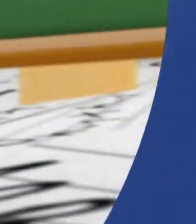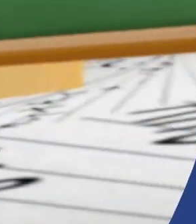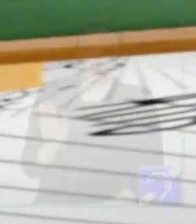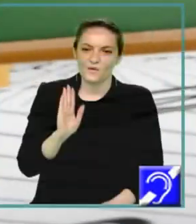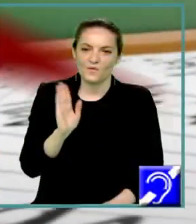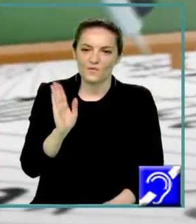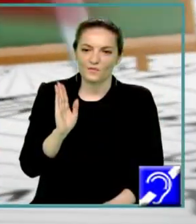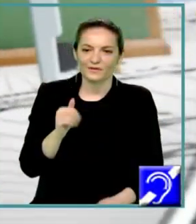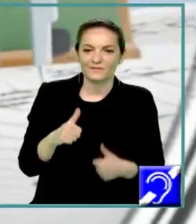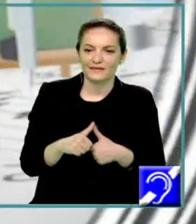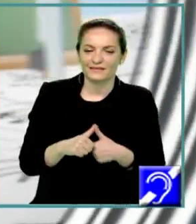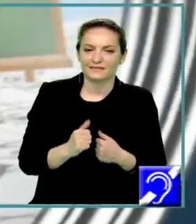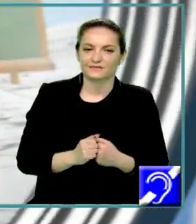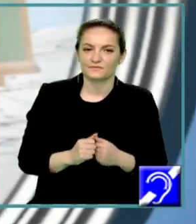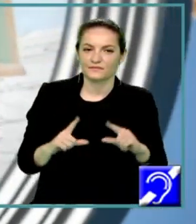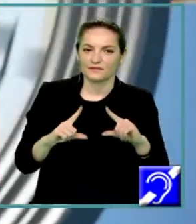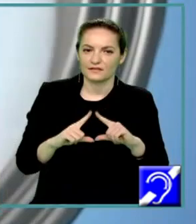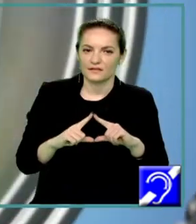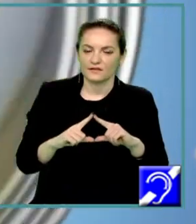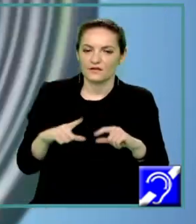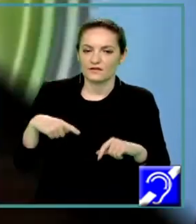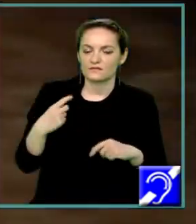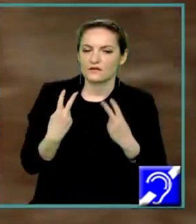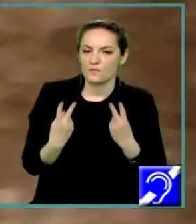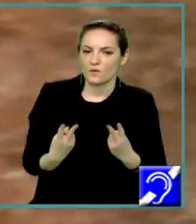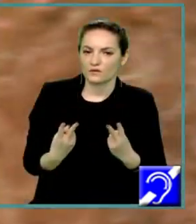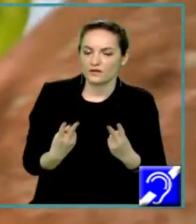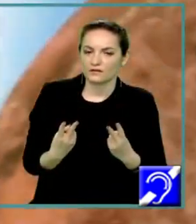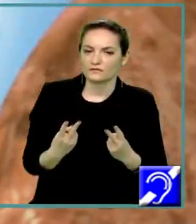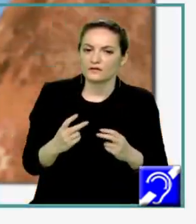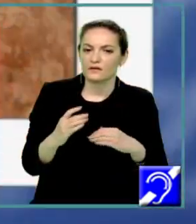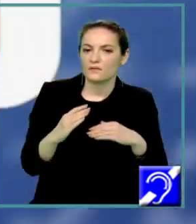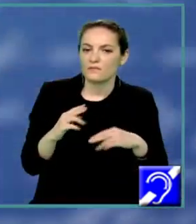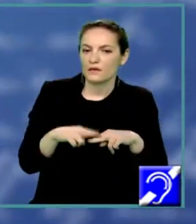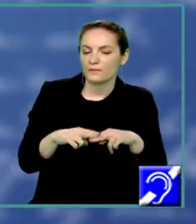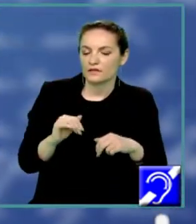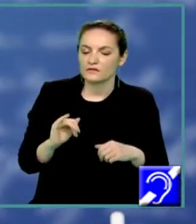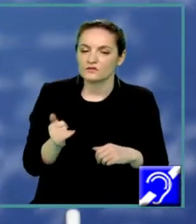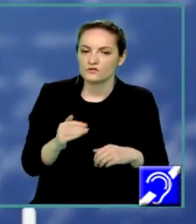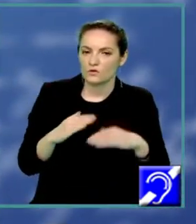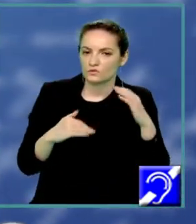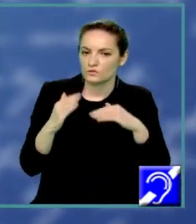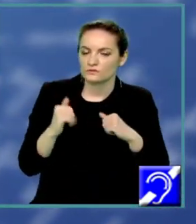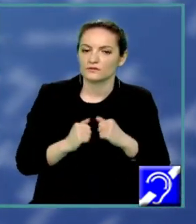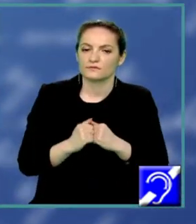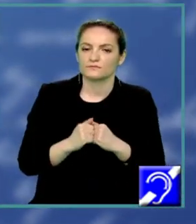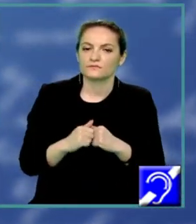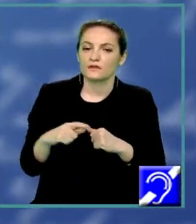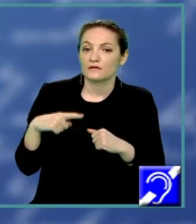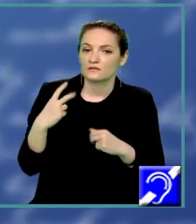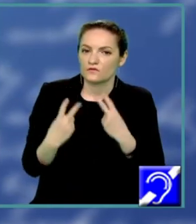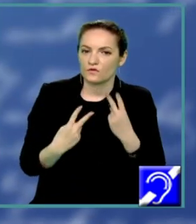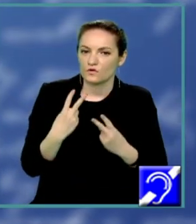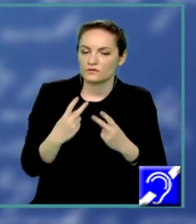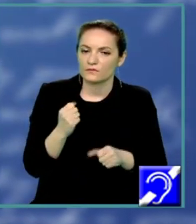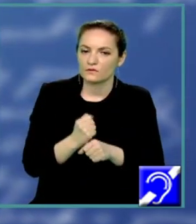Salutare, prieteni! Triunghiul este indispensabil nu doar în matematică, ci și în construcții. Este de asemenea utilizat